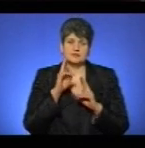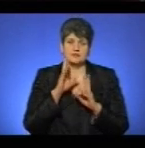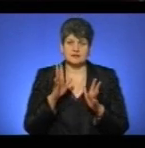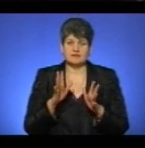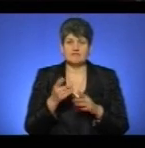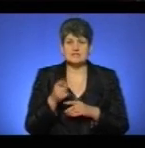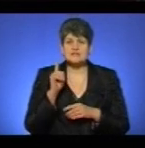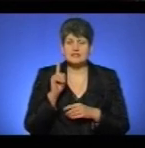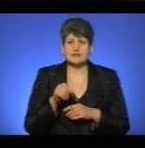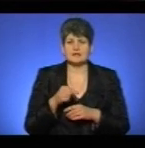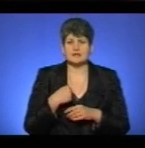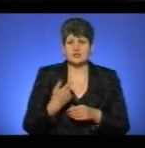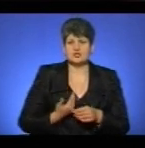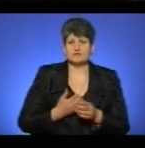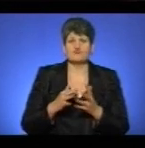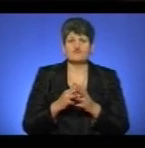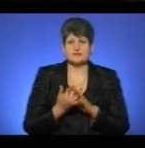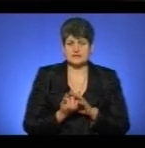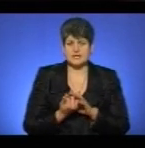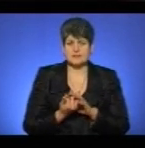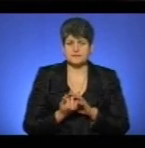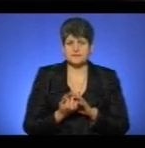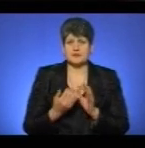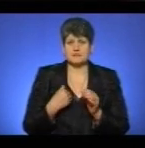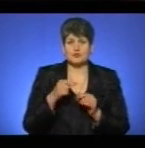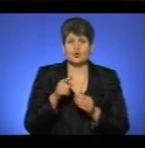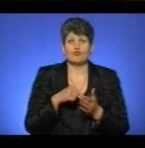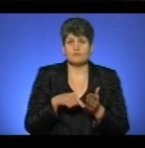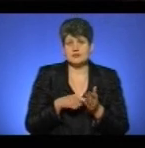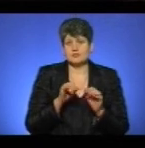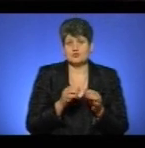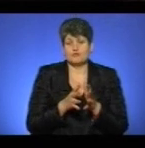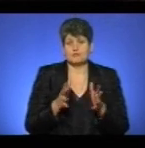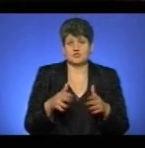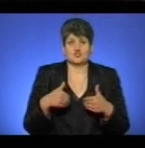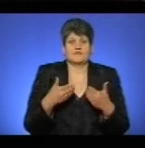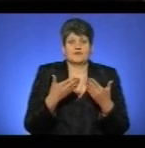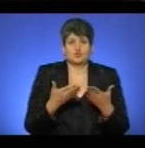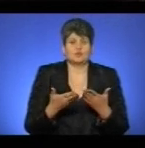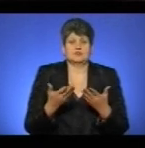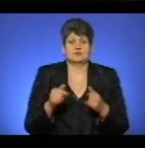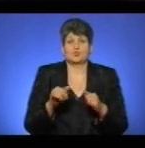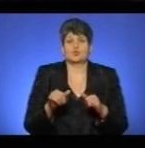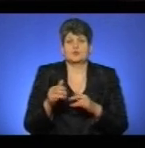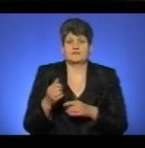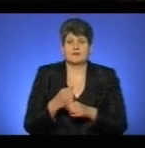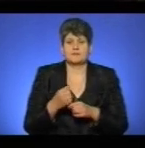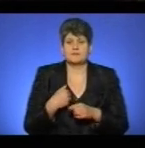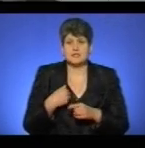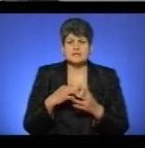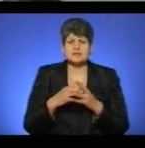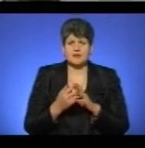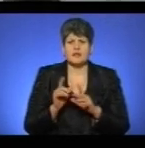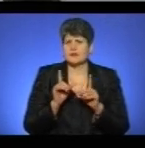знаєте, я живу в селі, в тому місці, то може там більше звернутися в лабораторію, то мені з села